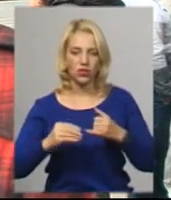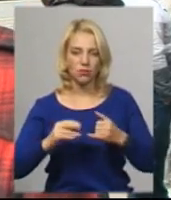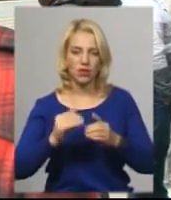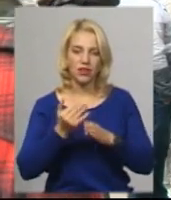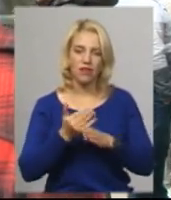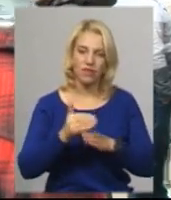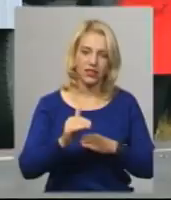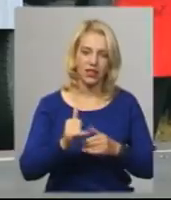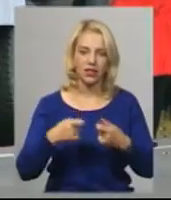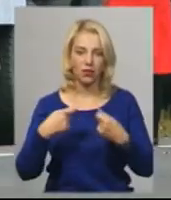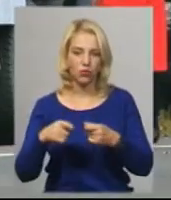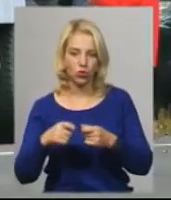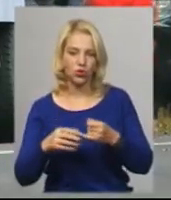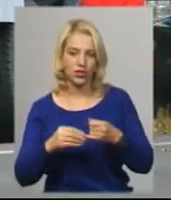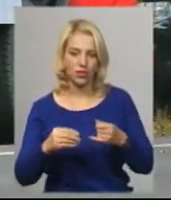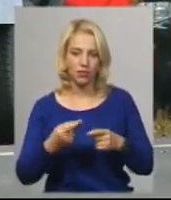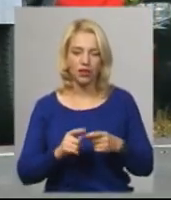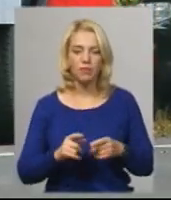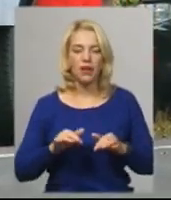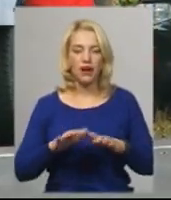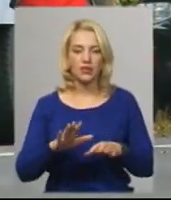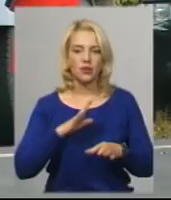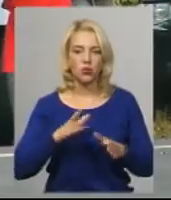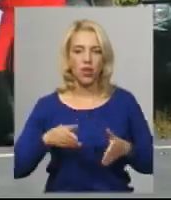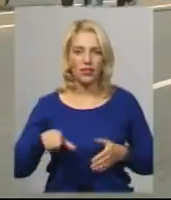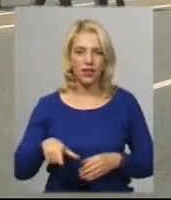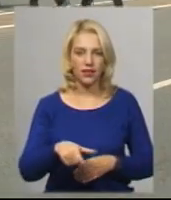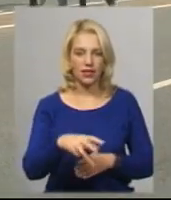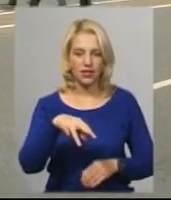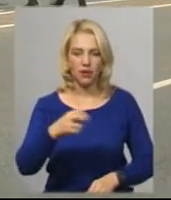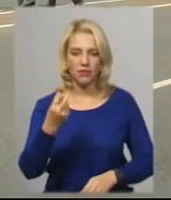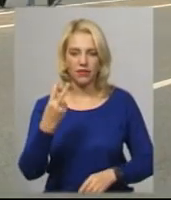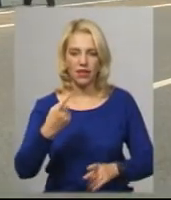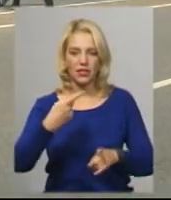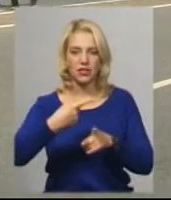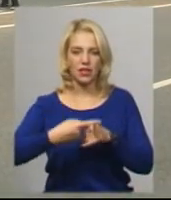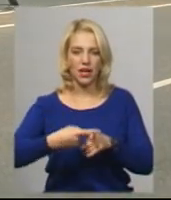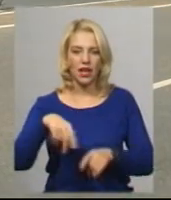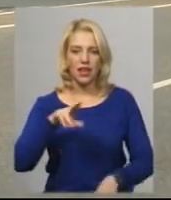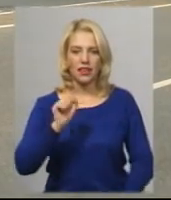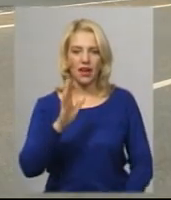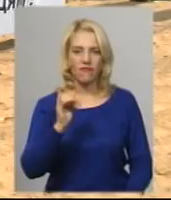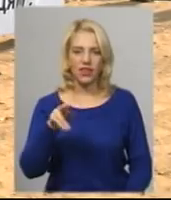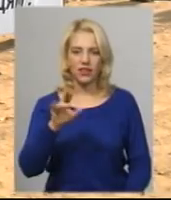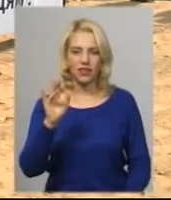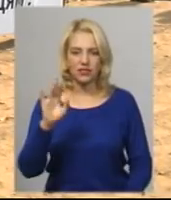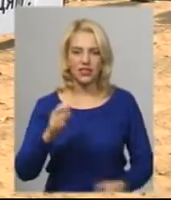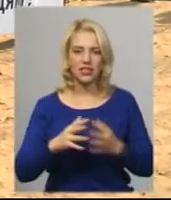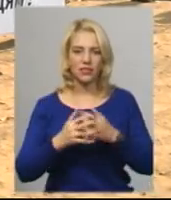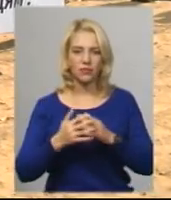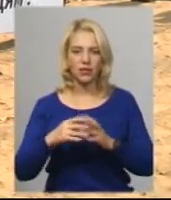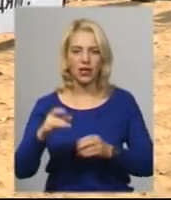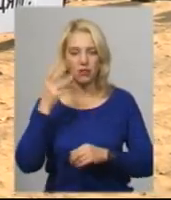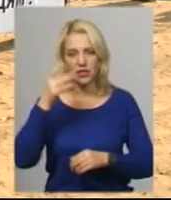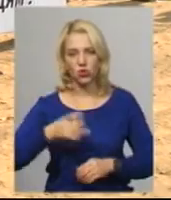продажу, купівлі, і оренди. Акція відбулася на трасі М-12 на перехресті до села Давидківці Хмельницького району, каже Віталій Наглій. За його словами, захід